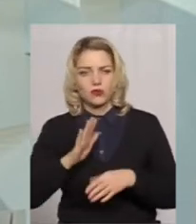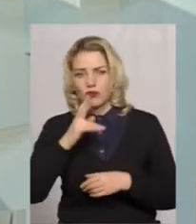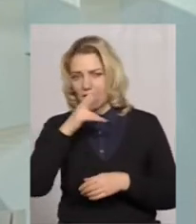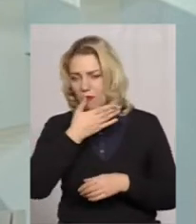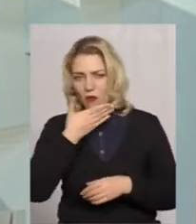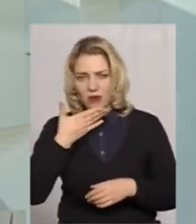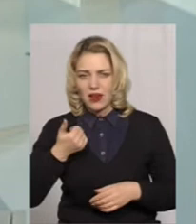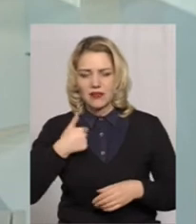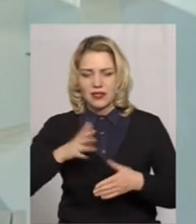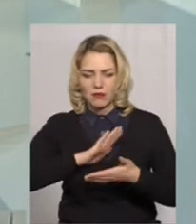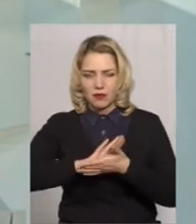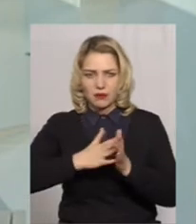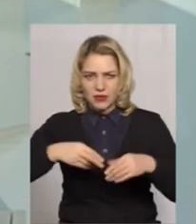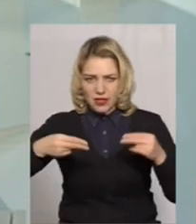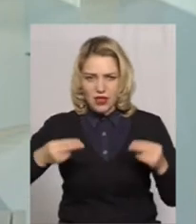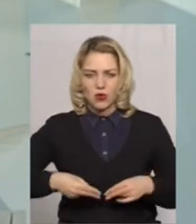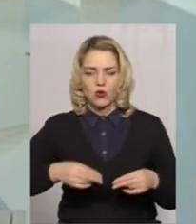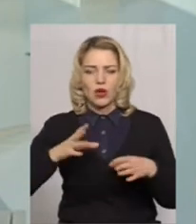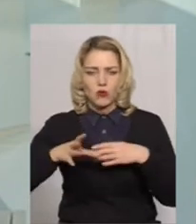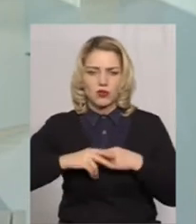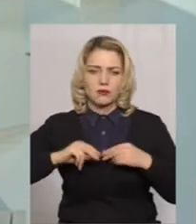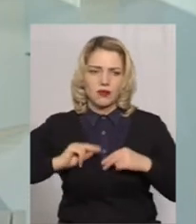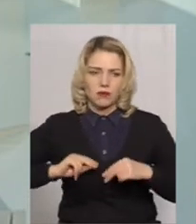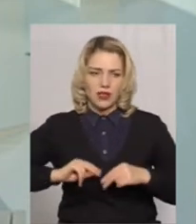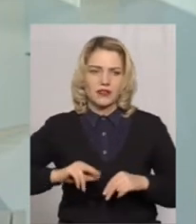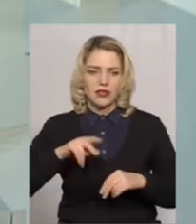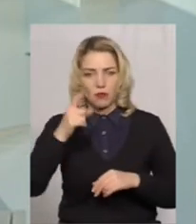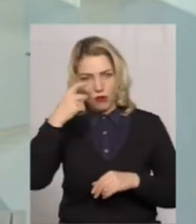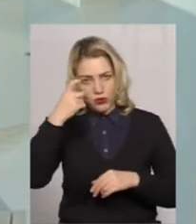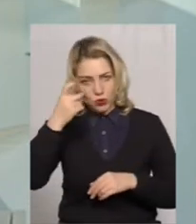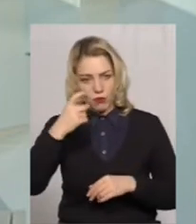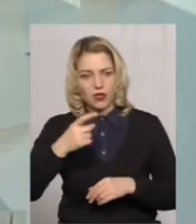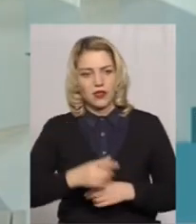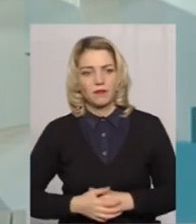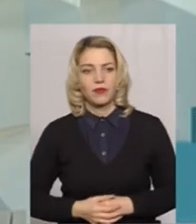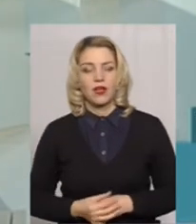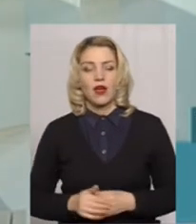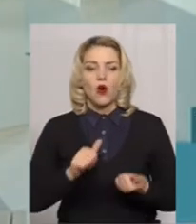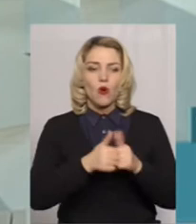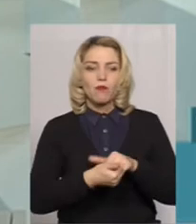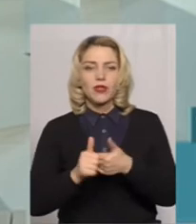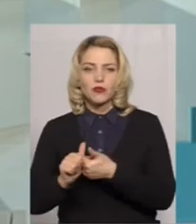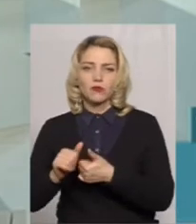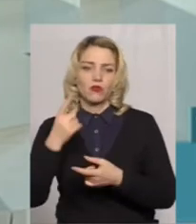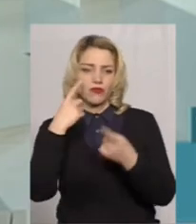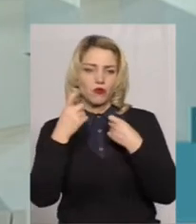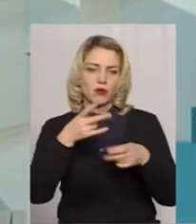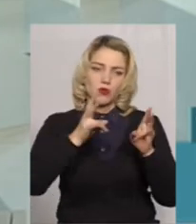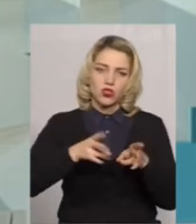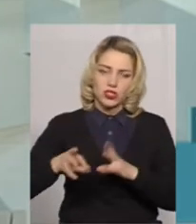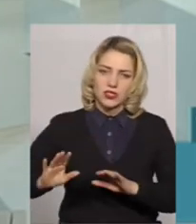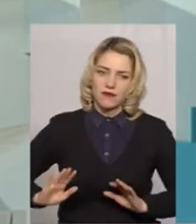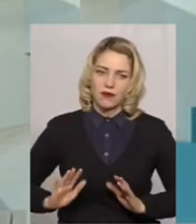помиляюся, ми підписали з ними угоду про співпрацю, тобто повідомлення, обмінюємося інформацією по нещасним